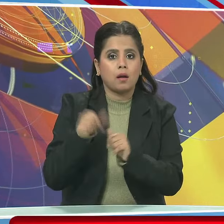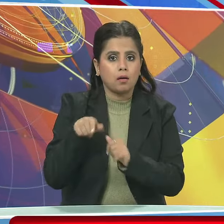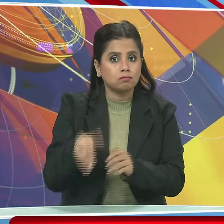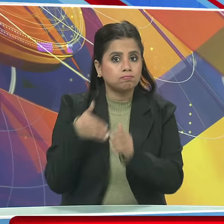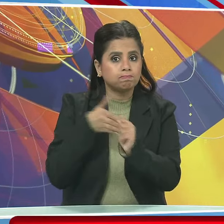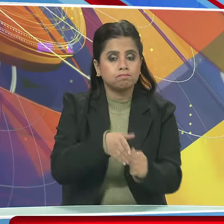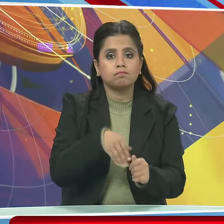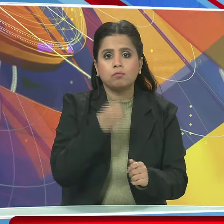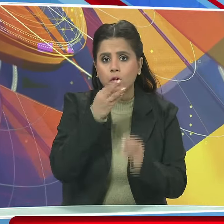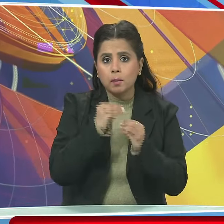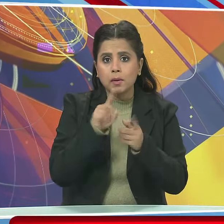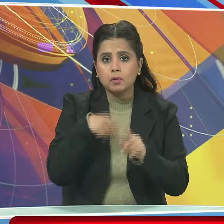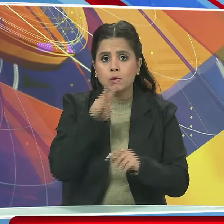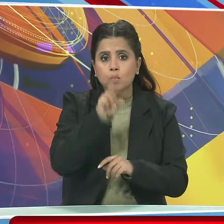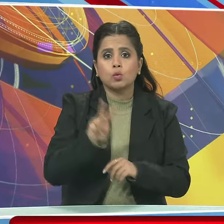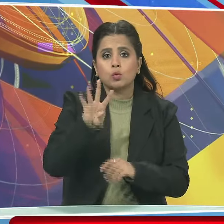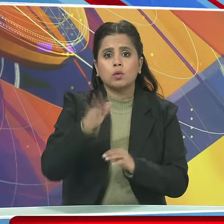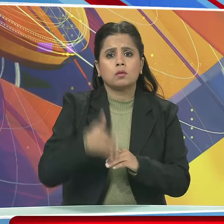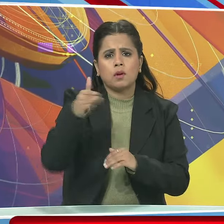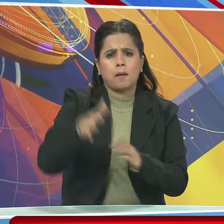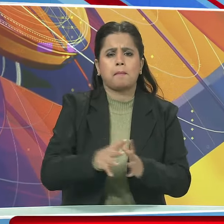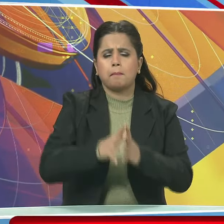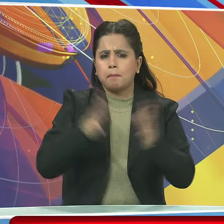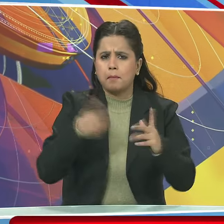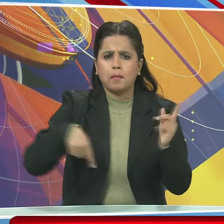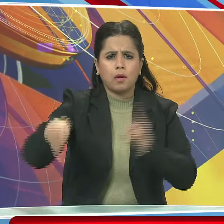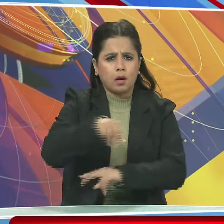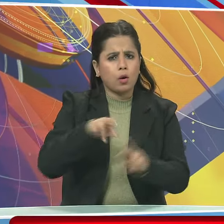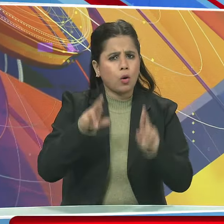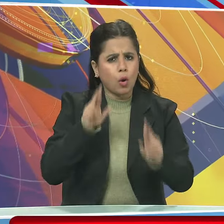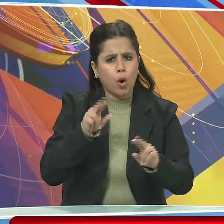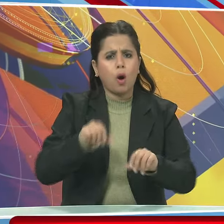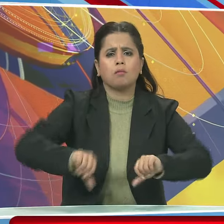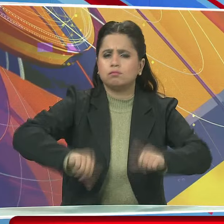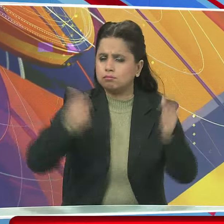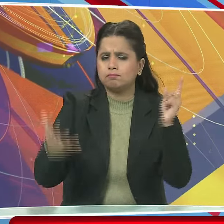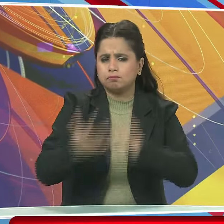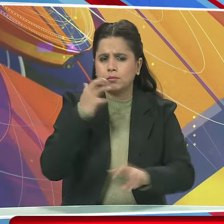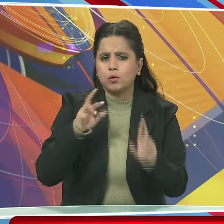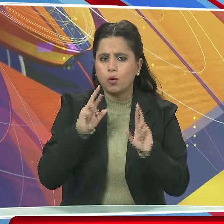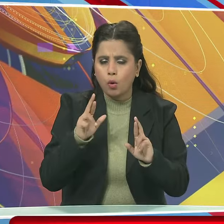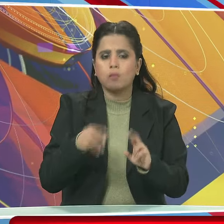में भाषपा 2024 में और भी बड़े बहुमत से हासिल करेगी जी